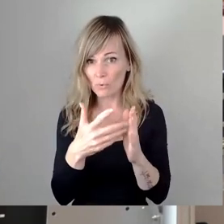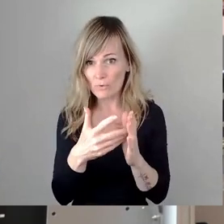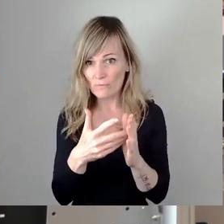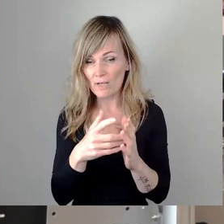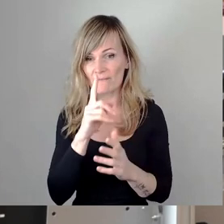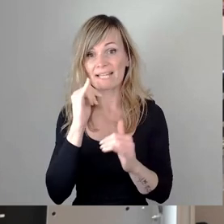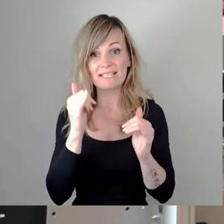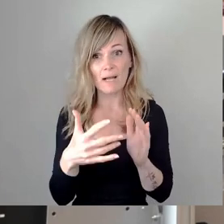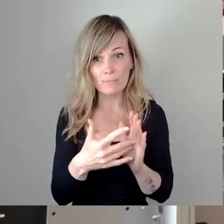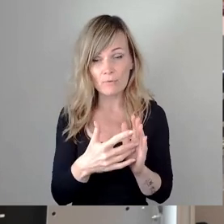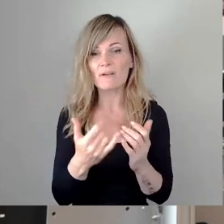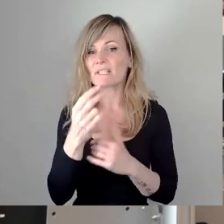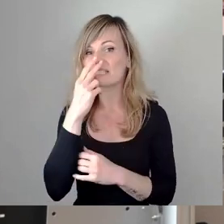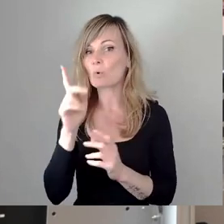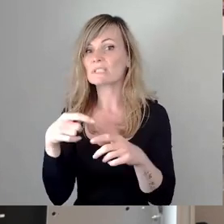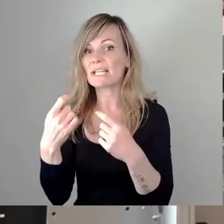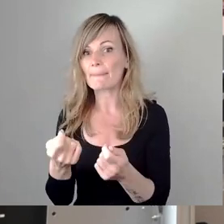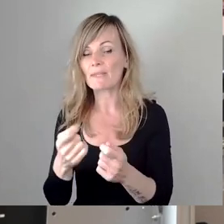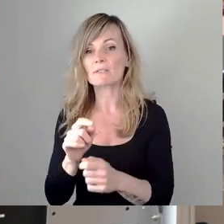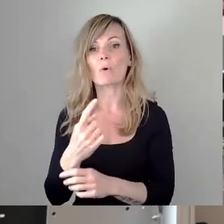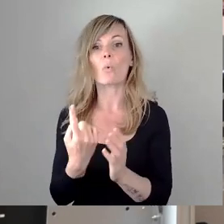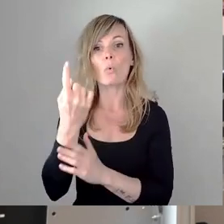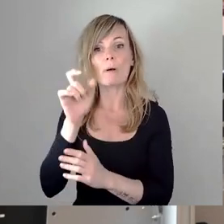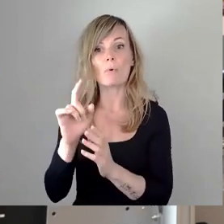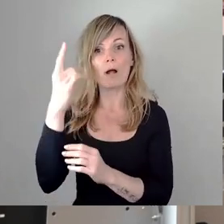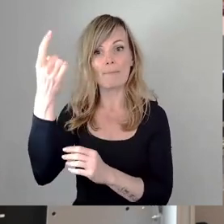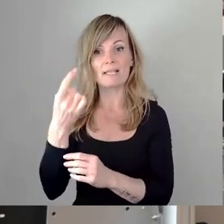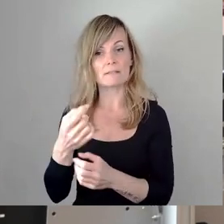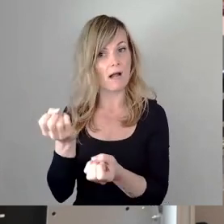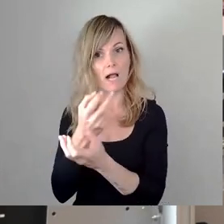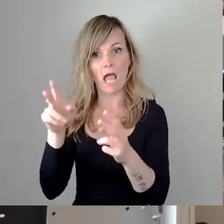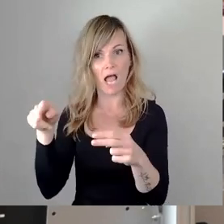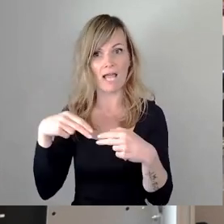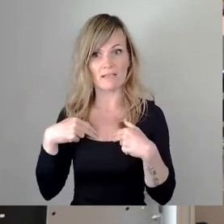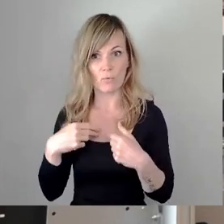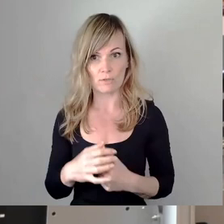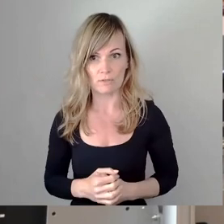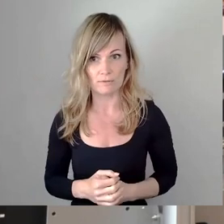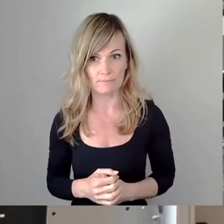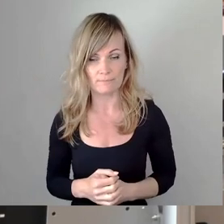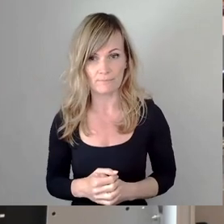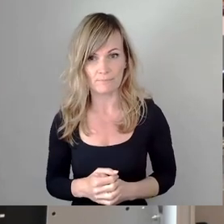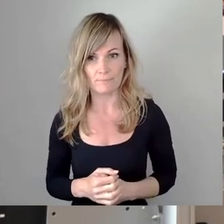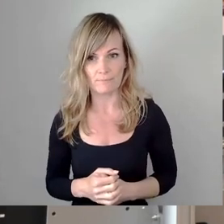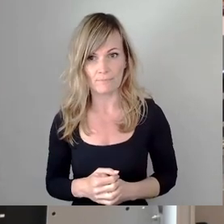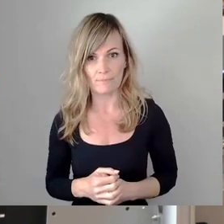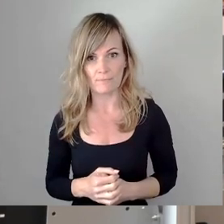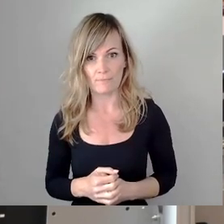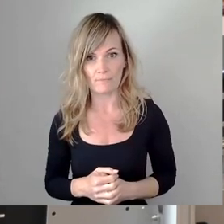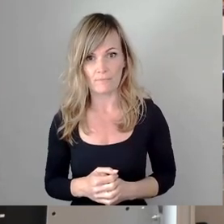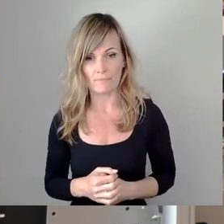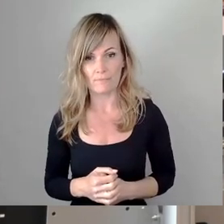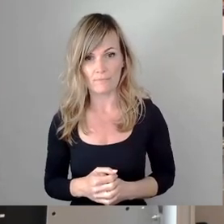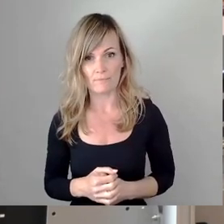habe eine eindeutige Antwort des Oberbürgermeisters erhalten. Er hat die Vertraulichkeit für diese